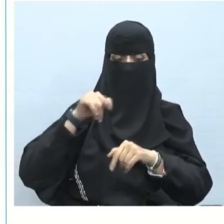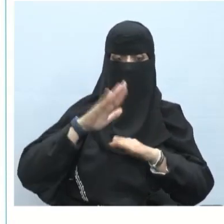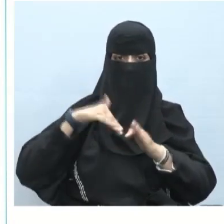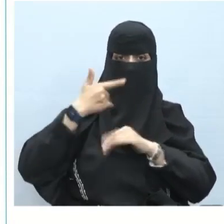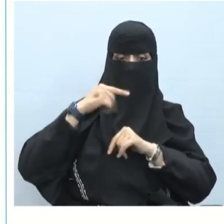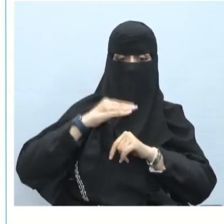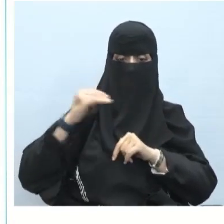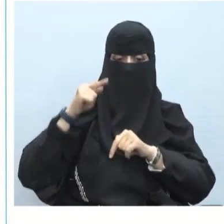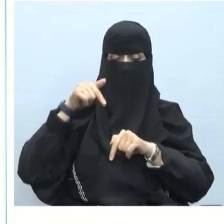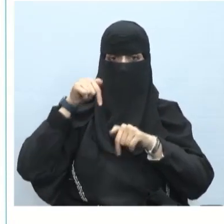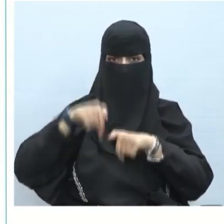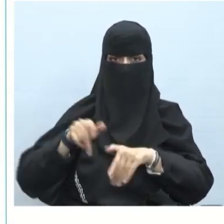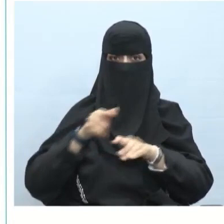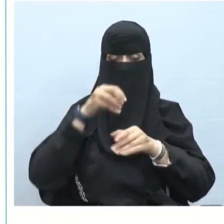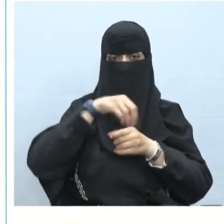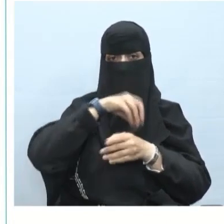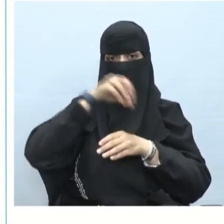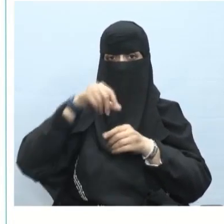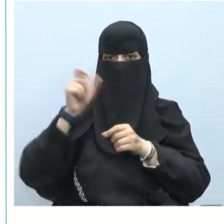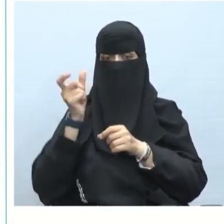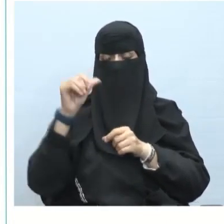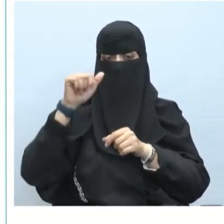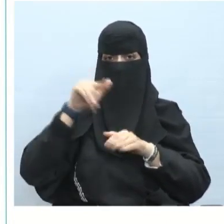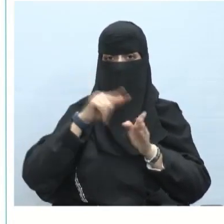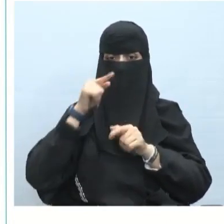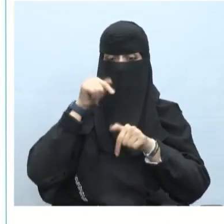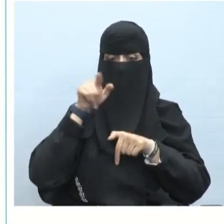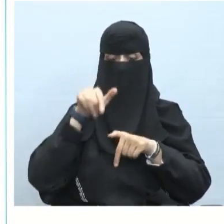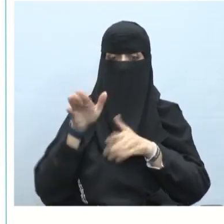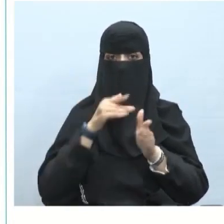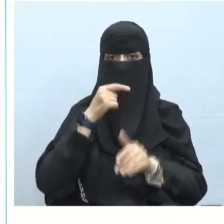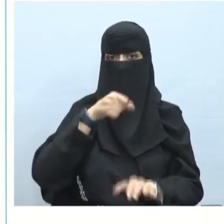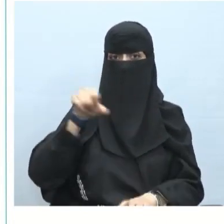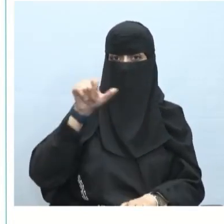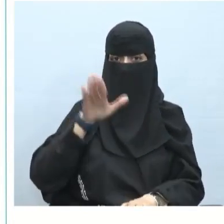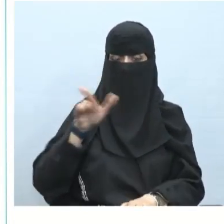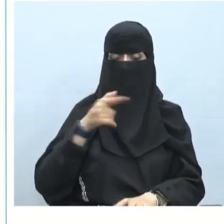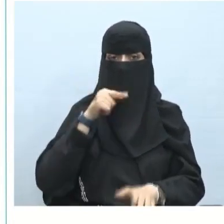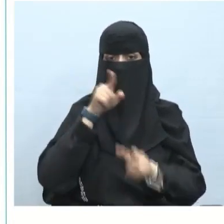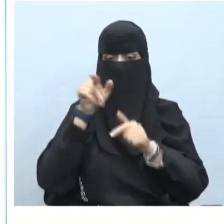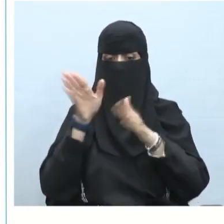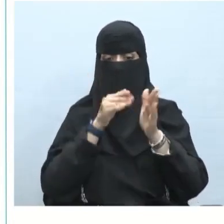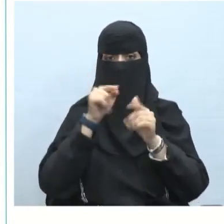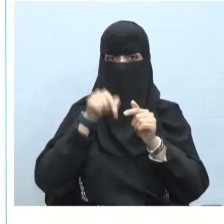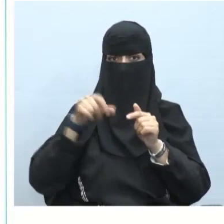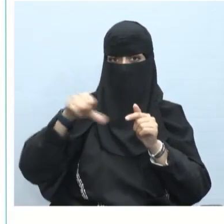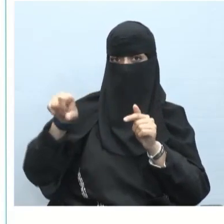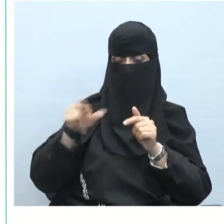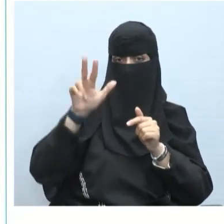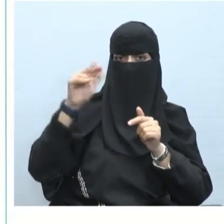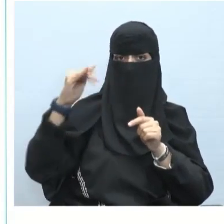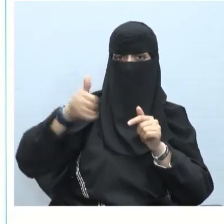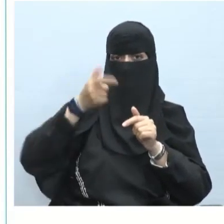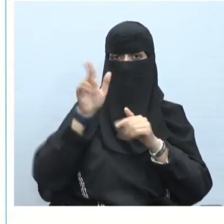وهي جملة الحال في محل نصب حال إذن هذه هي واو الحال وهذه جاءت